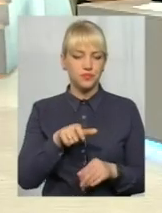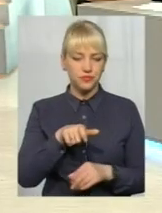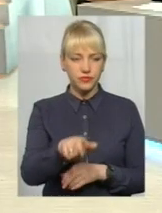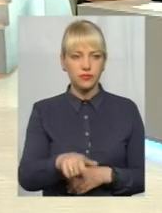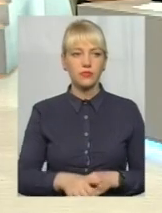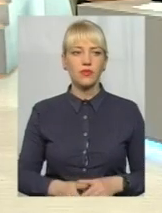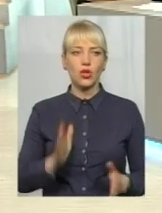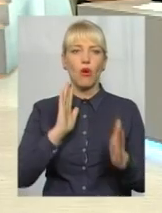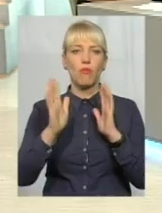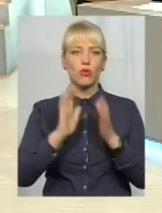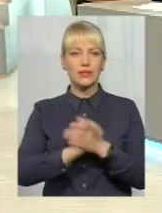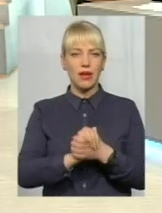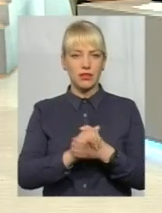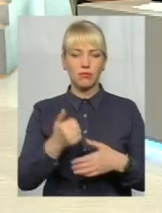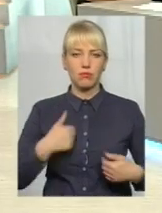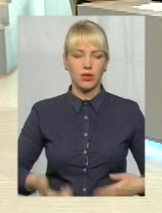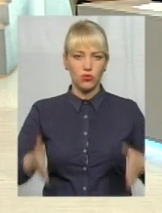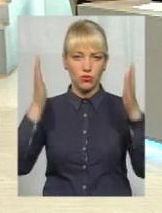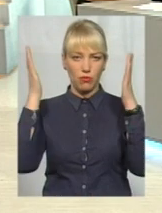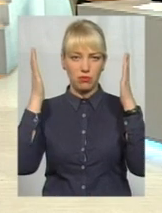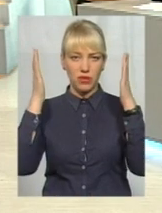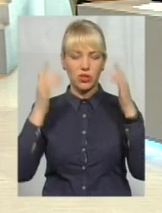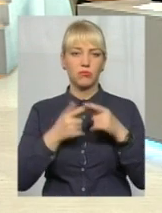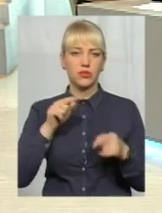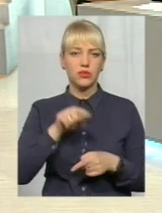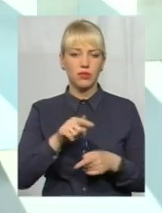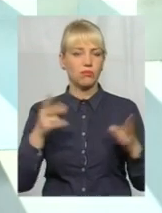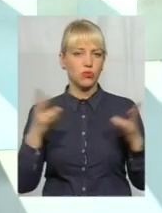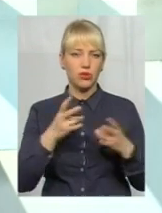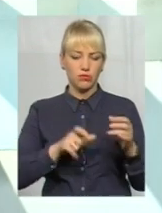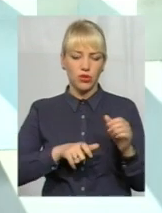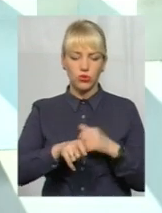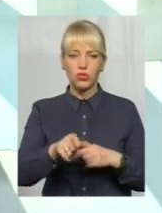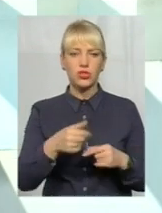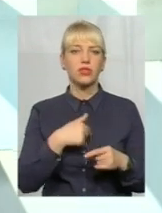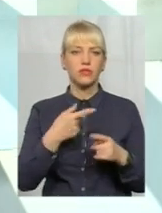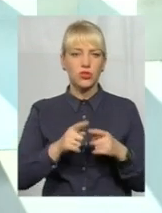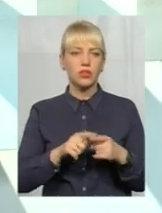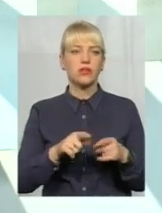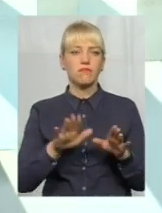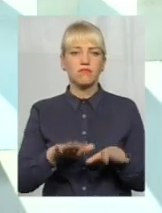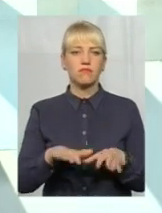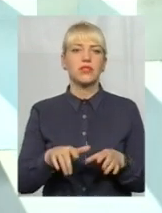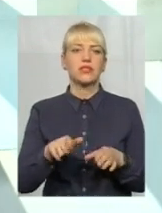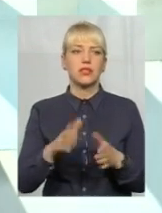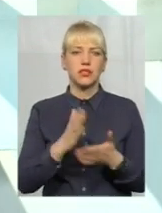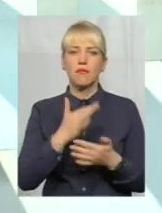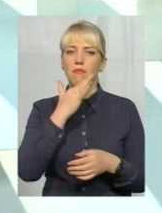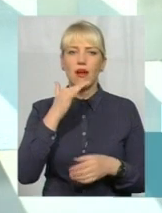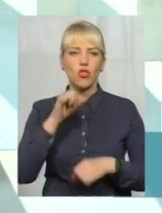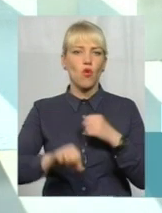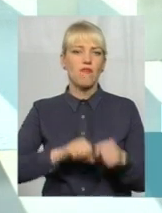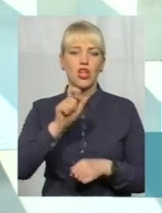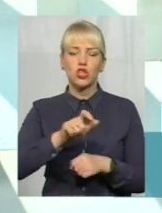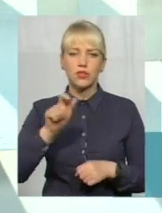Проспект Миру ми підтримуємо обома руками. Ця доріжка там дуже потрібна, вона там напрошується, тому що там є місце. Там багато велосипедистів, там